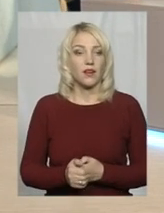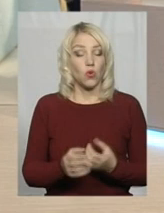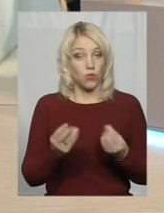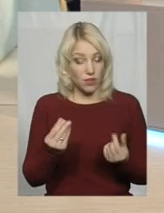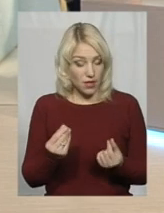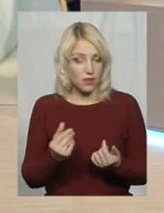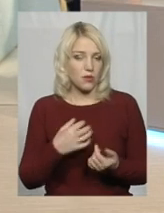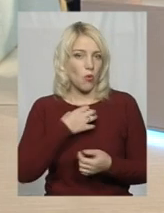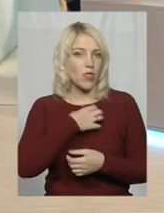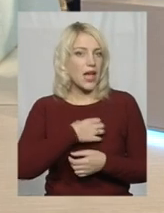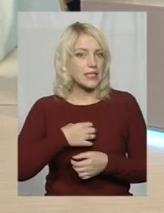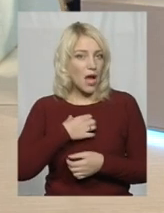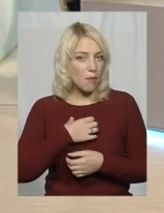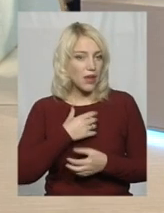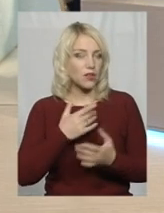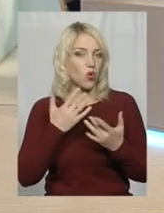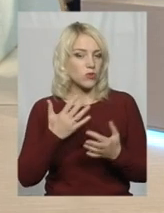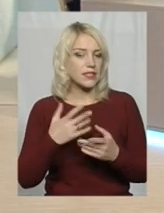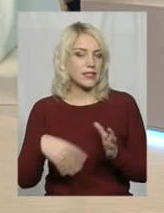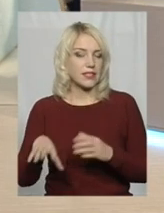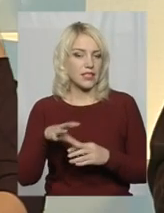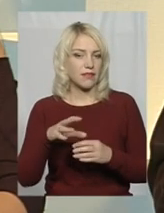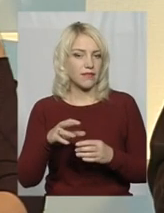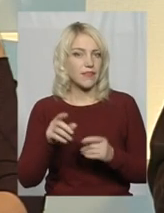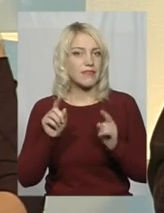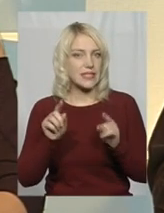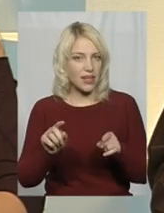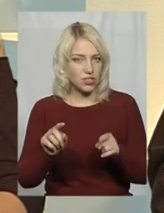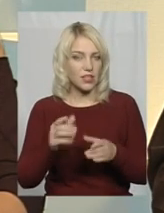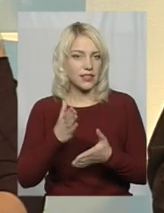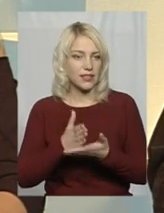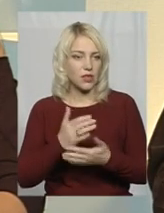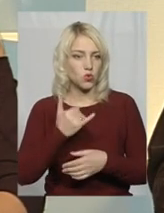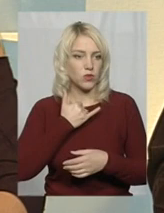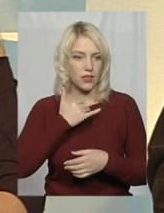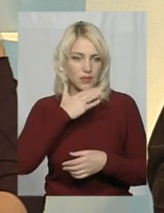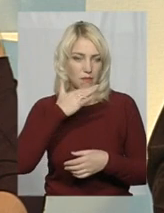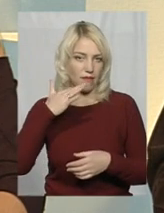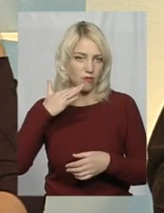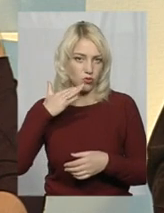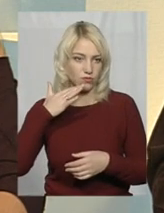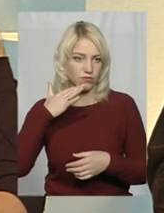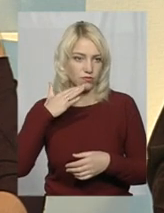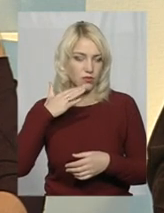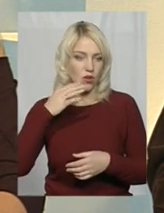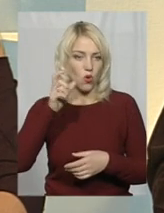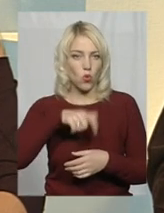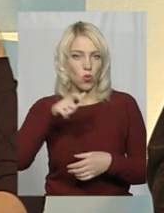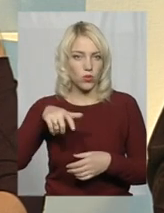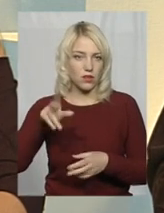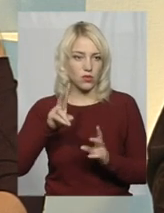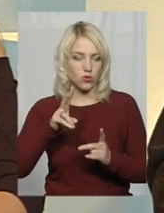насамперед, оскільки все ж таки є у нас багато людей, які